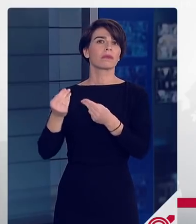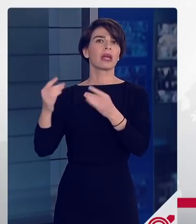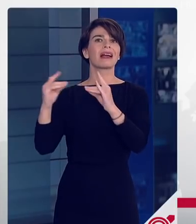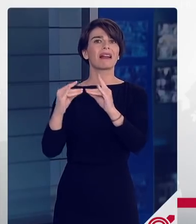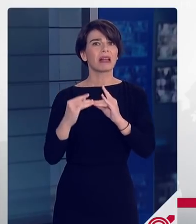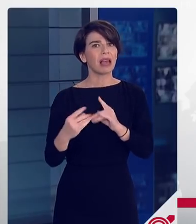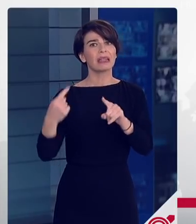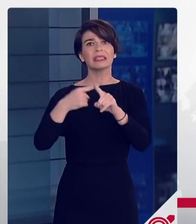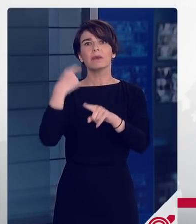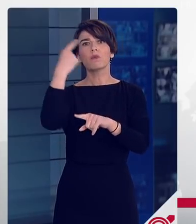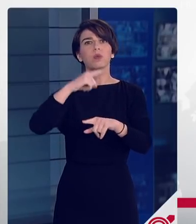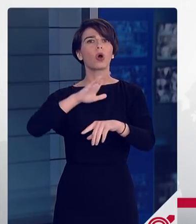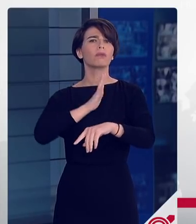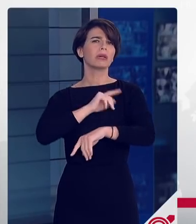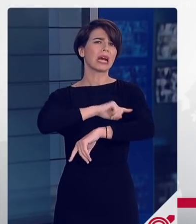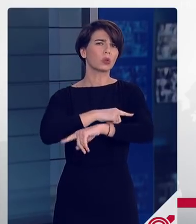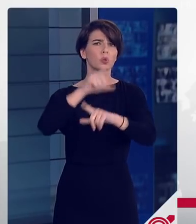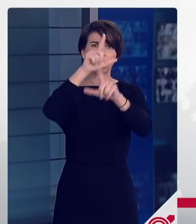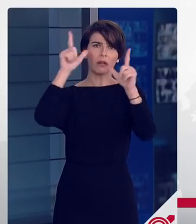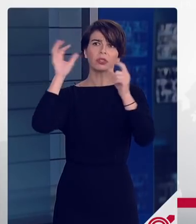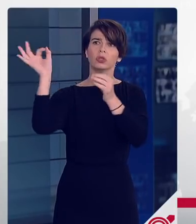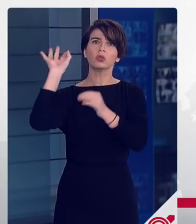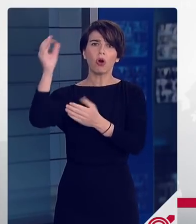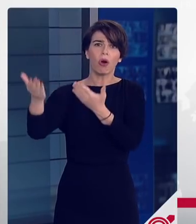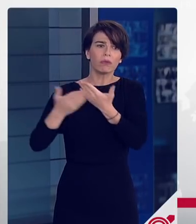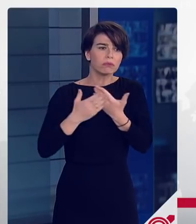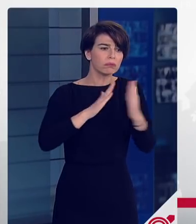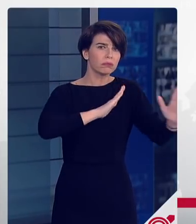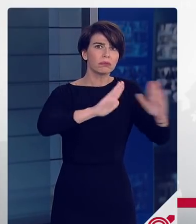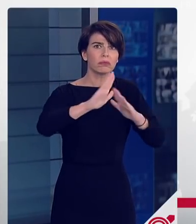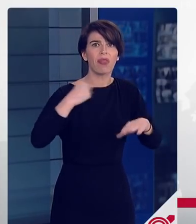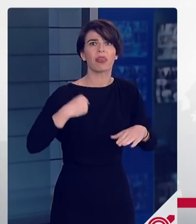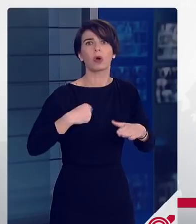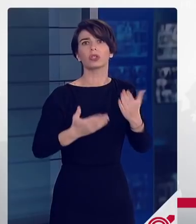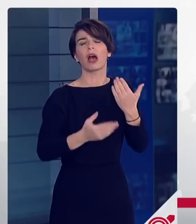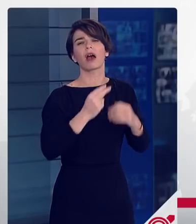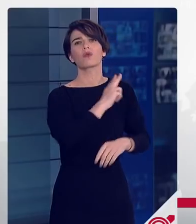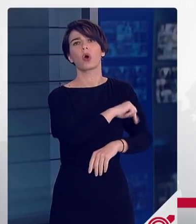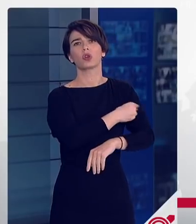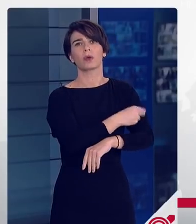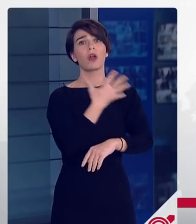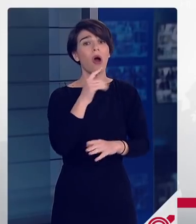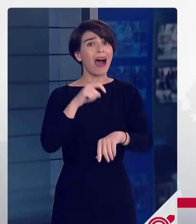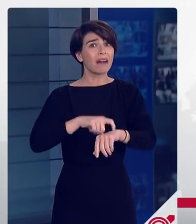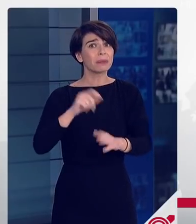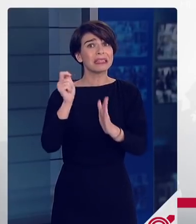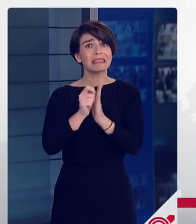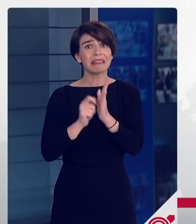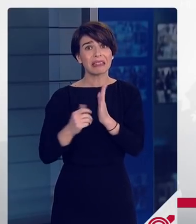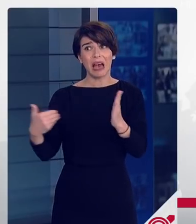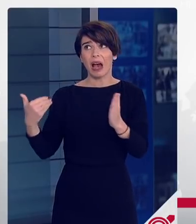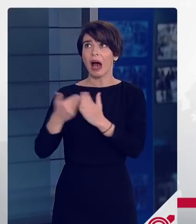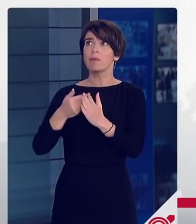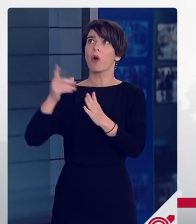προσωπικό, ώστε να μπορούμε να παρέχουμε την καλύτερη δυνατή φροντίδα στους συμπολίτες μας τη στιγμή που τα στοιχεία που έχουμε από τις